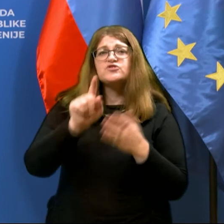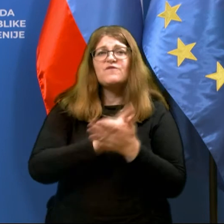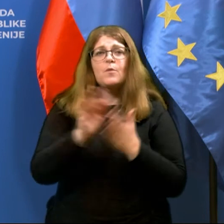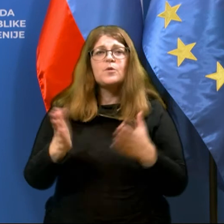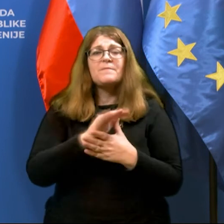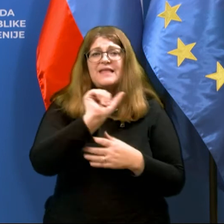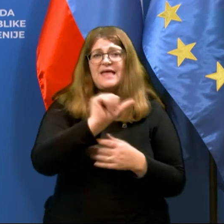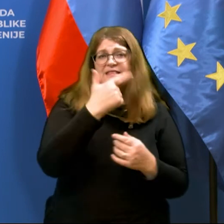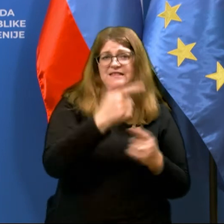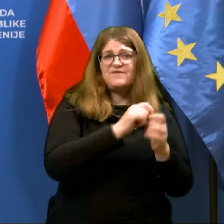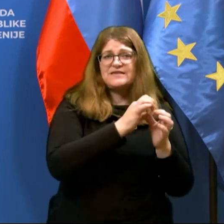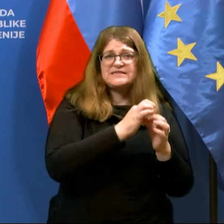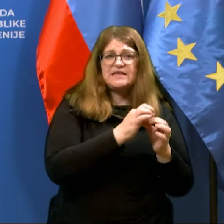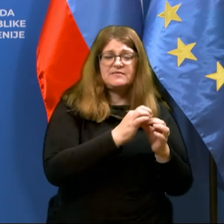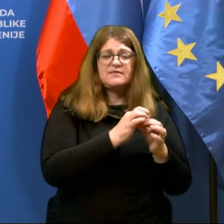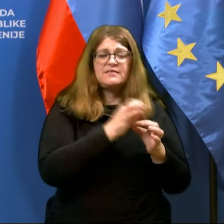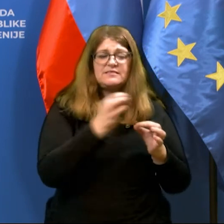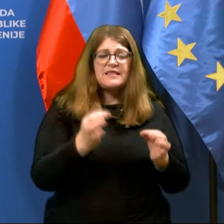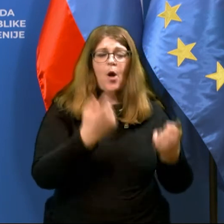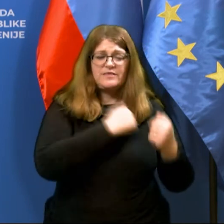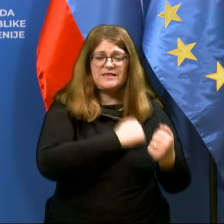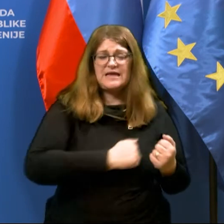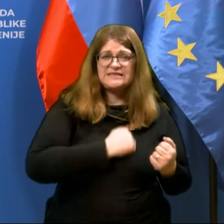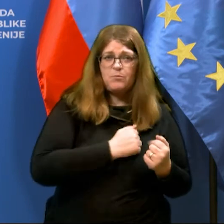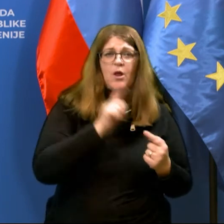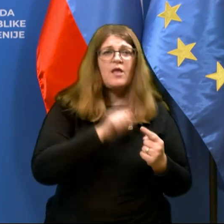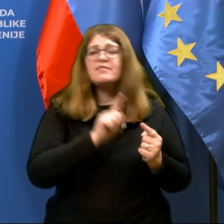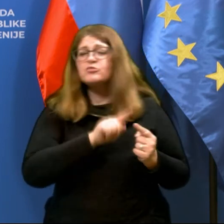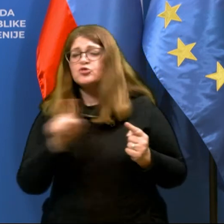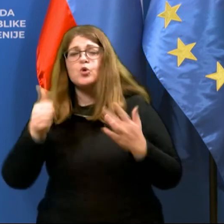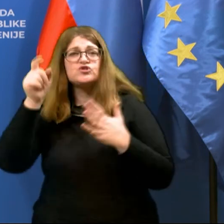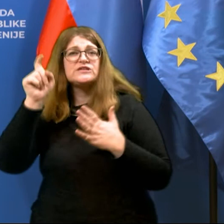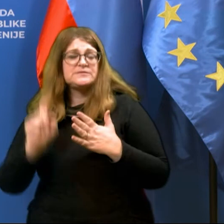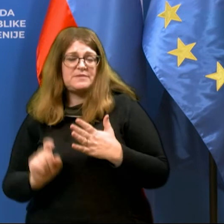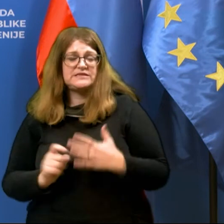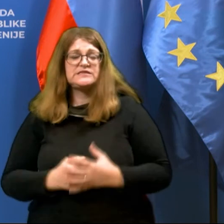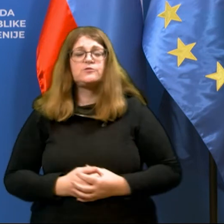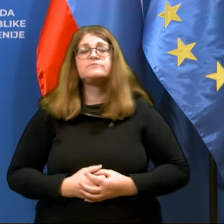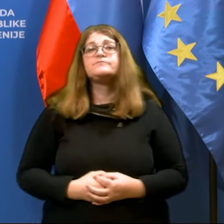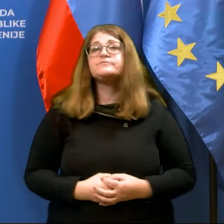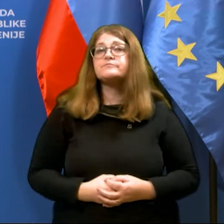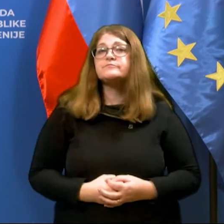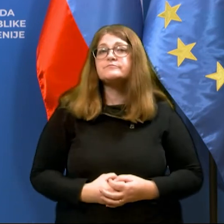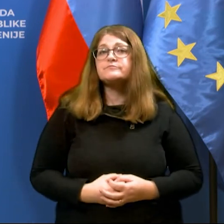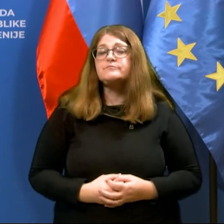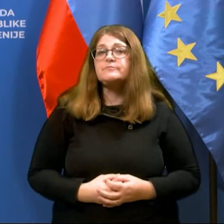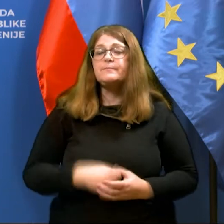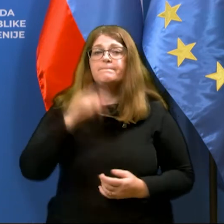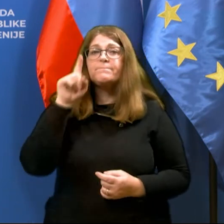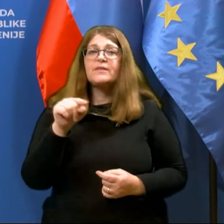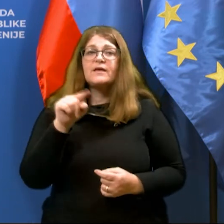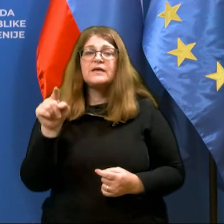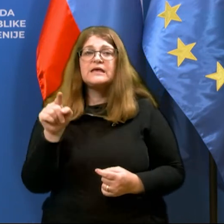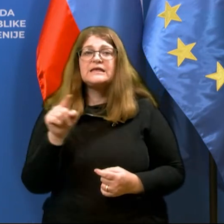21 dnevi in 6 meseci, torej, ne mlajši od 21 dni in nestarejši od 6 mesecev, in pa